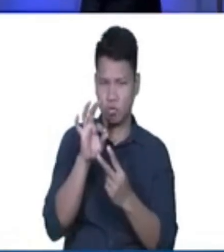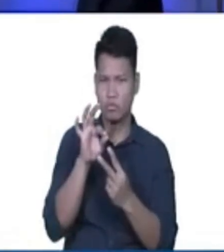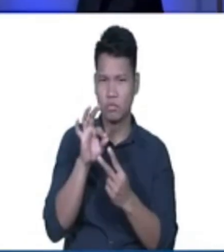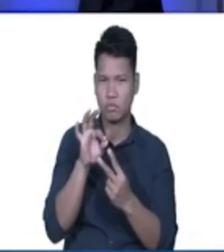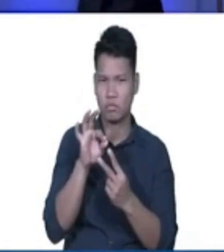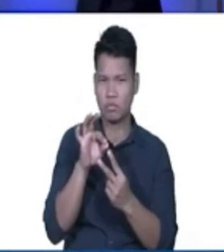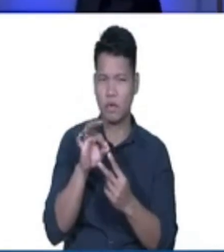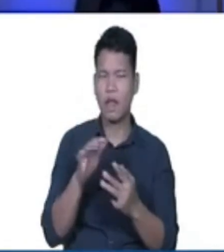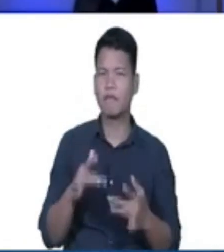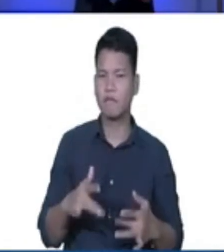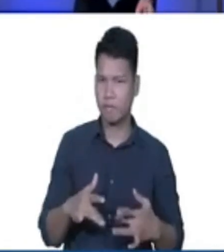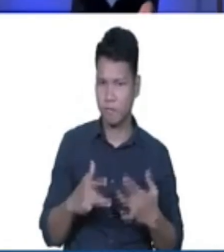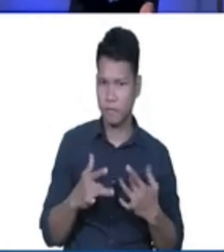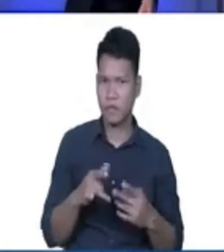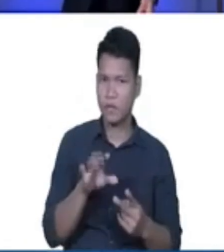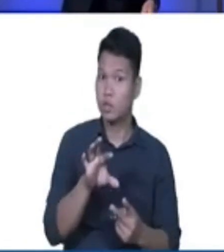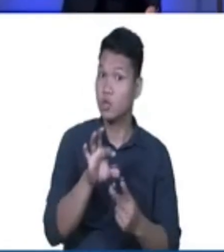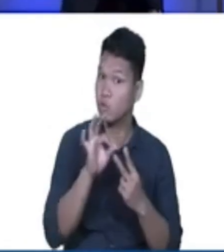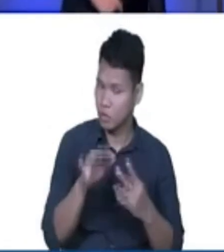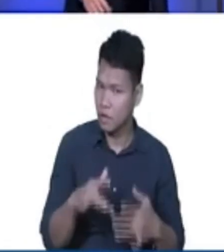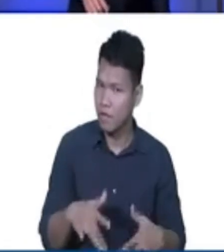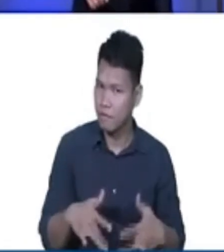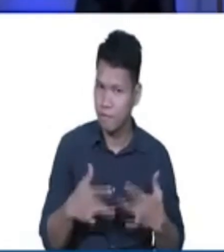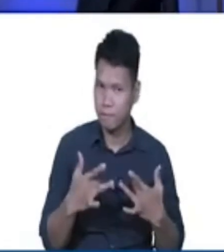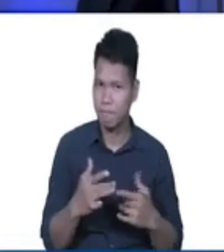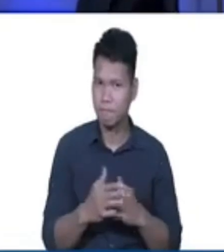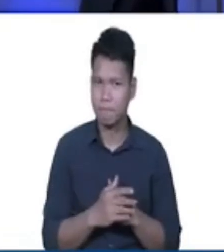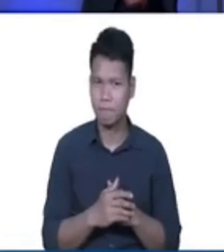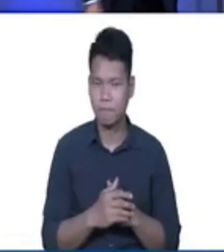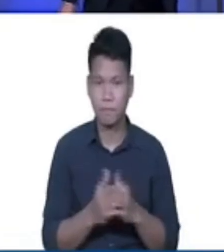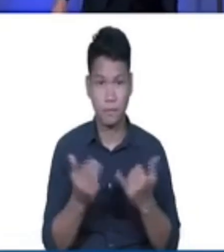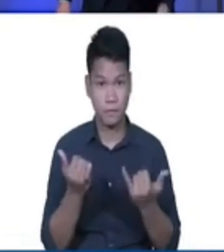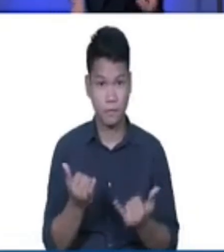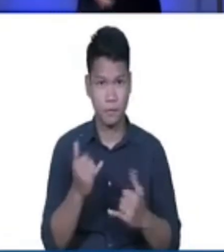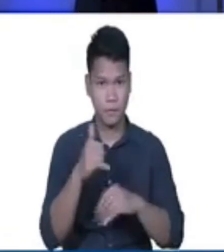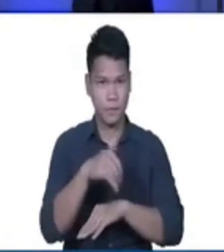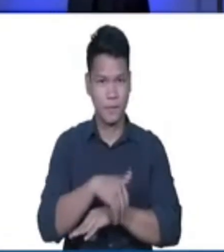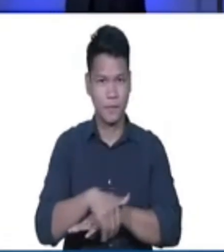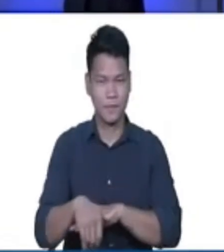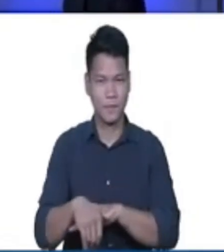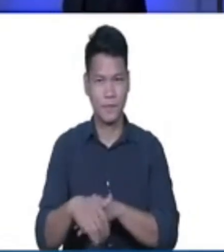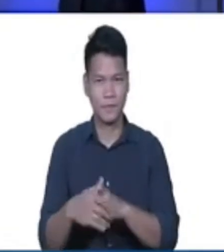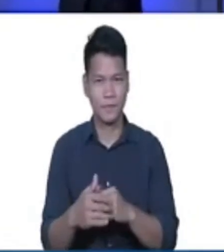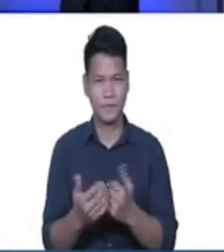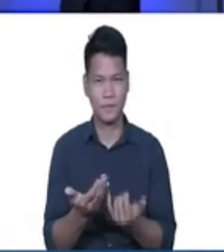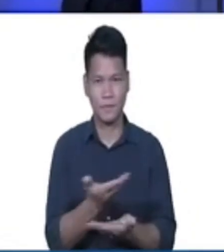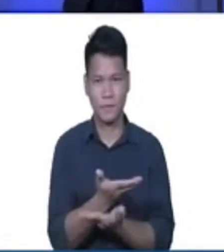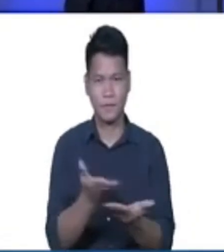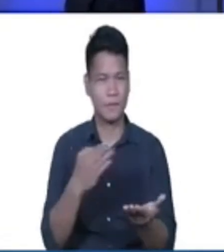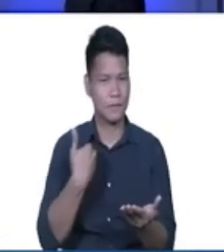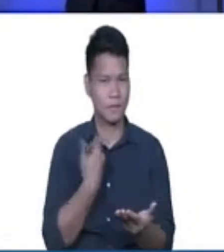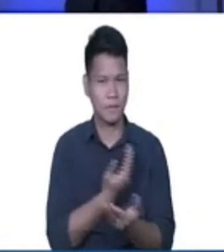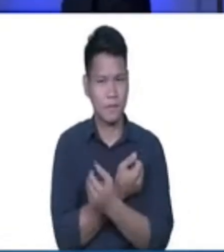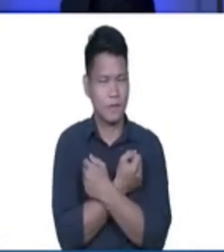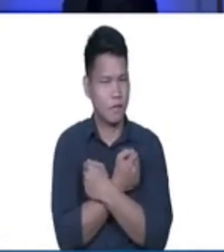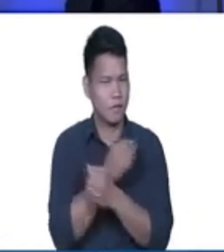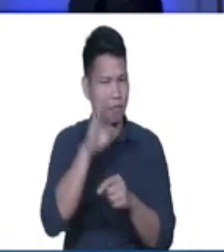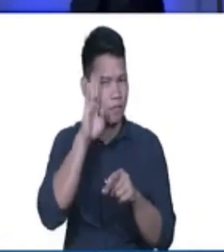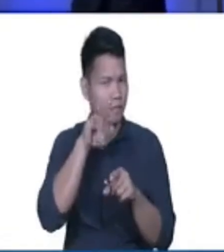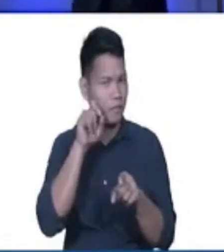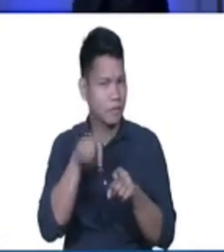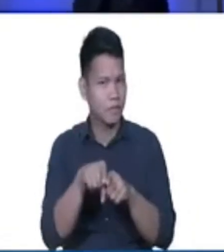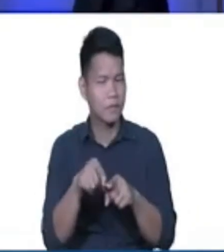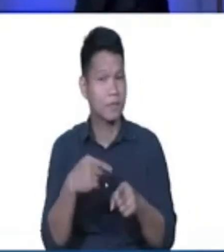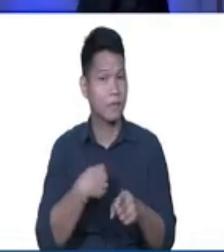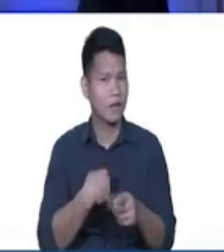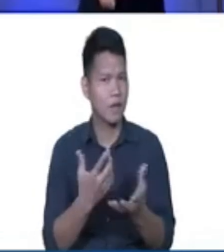piliin po ninyo ang buhay ngayong gabi mga kaibigan minamahal na mga kaibigan I would like to